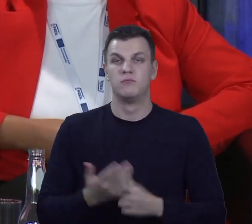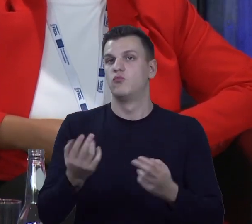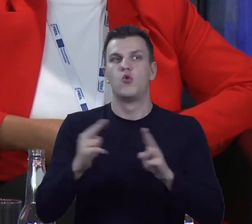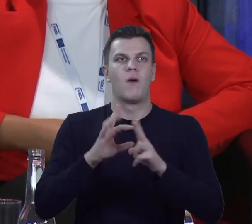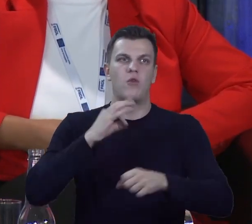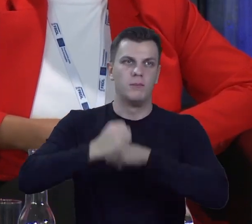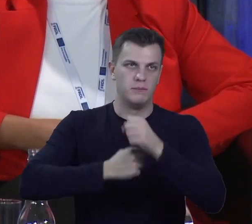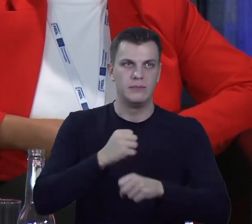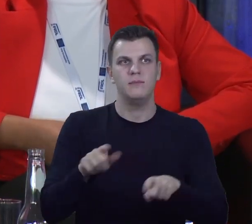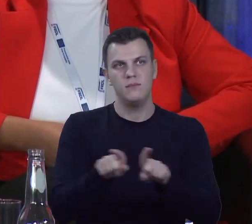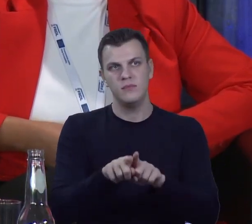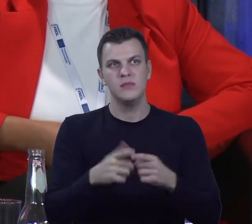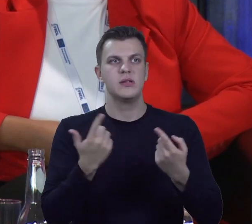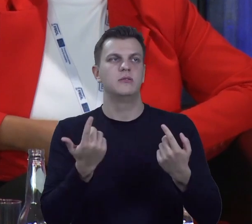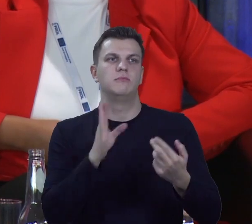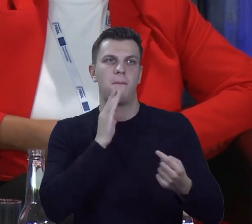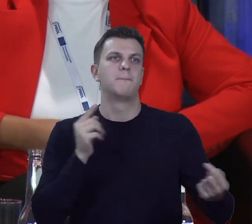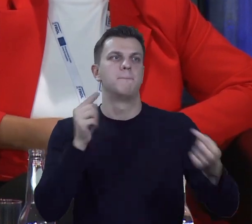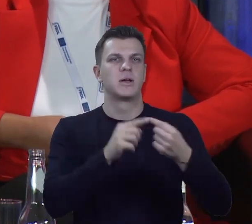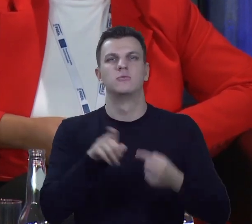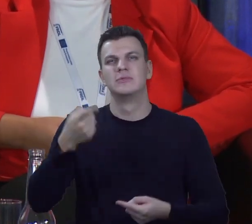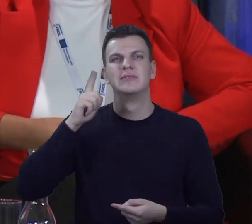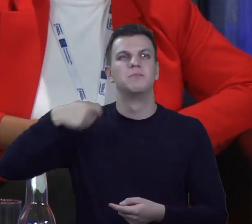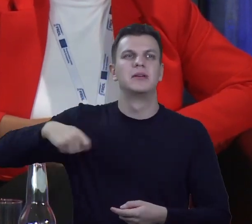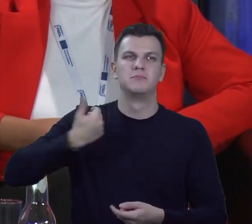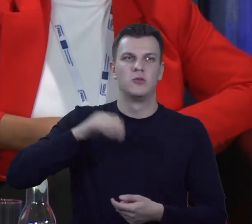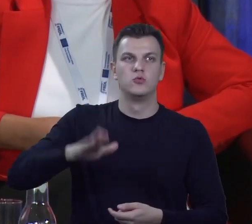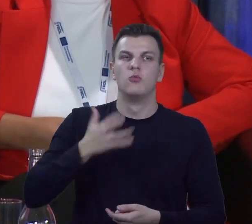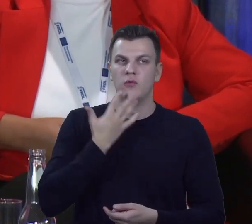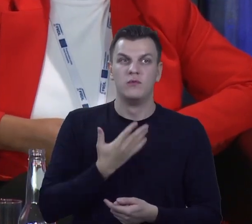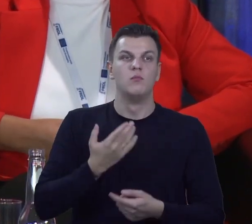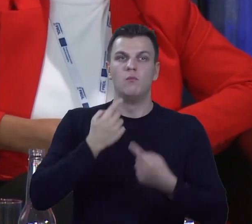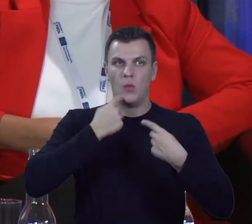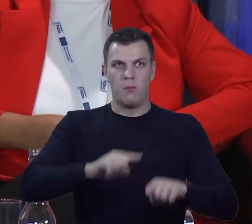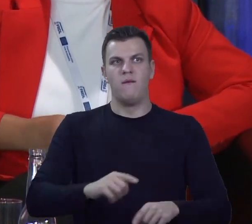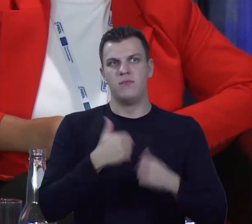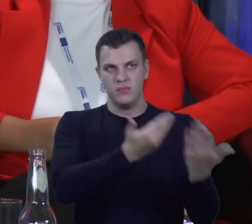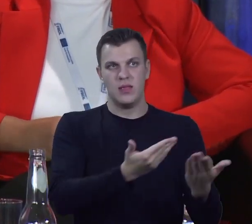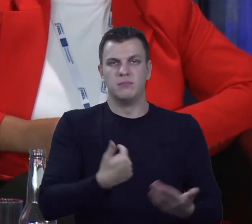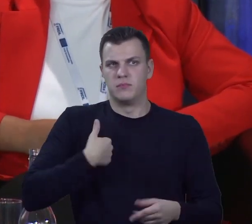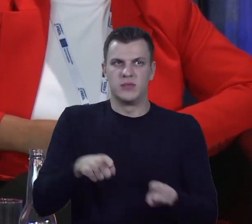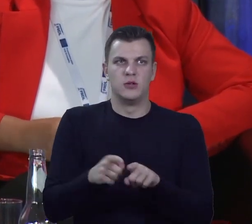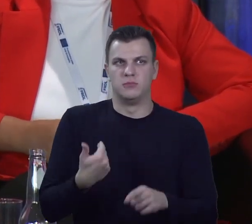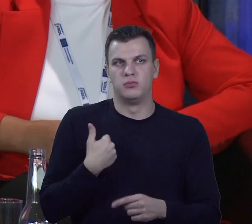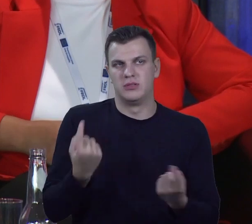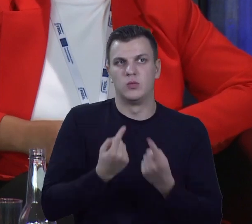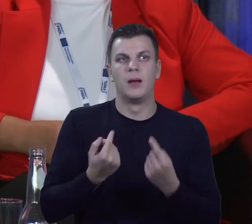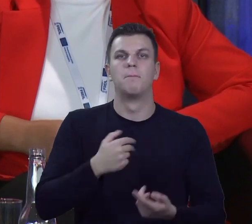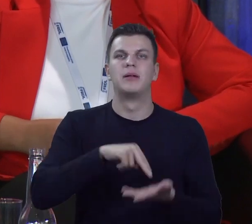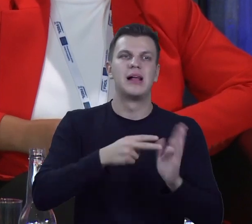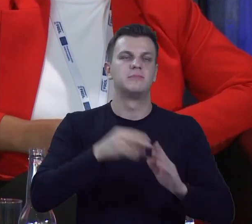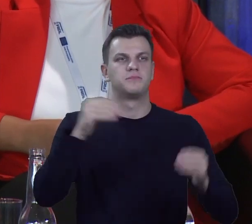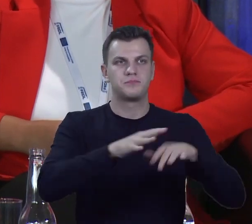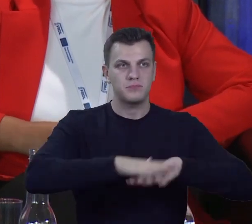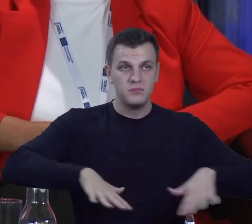i odpowiadające wtedy, tak jak powiedział też pan prezydent Ruskolacki, za to, co robią. Bo ja też mam taki przypadek planu zagospodarowania przestrzennego, gdzie radni głosowali